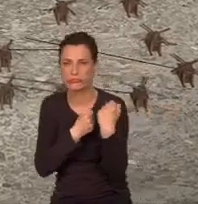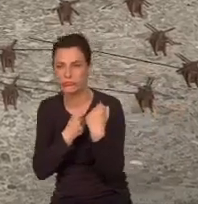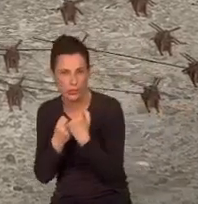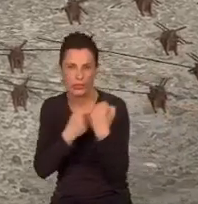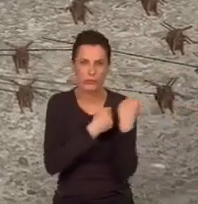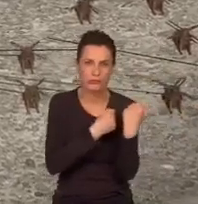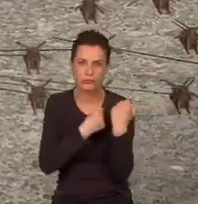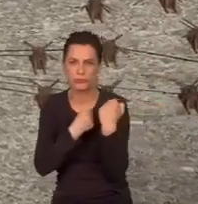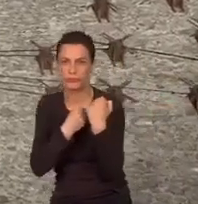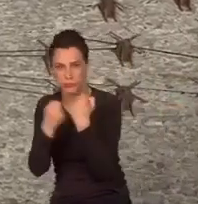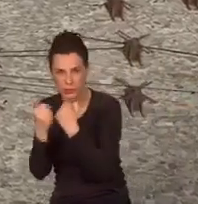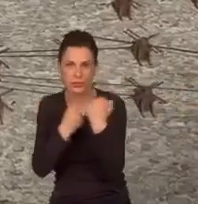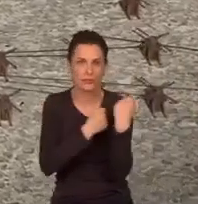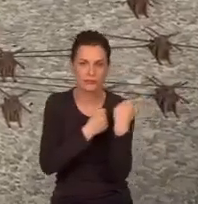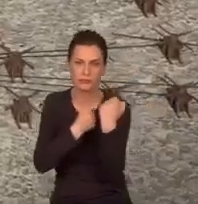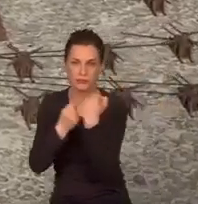poruszało się naprzód.